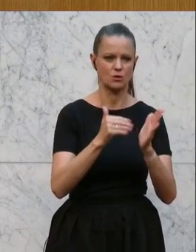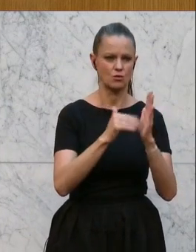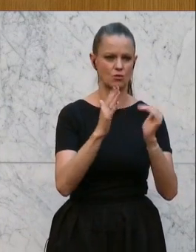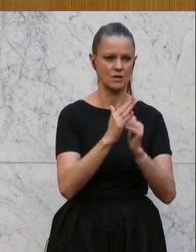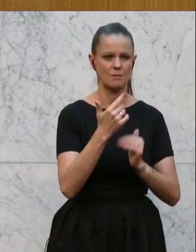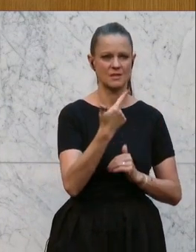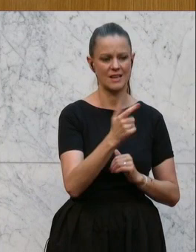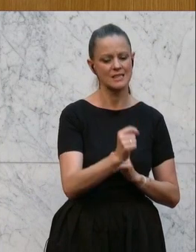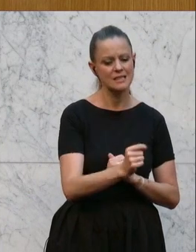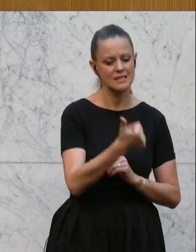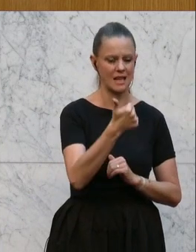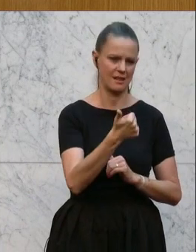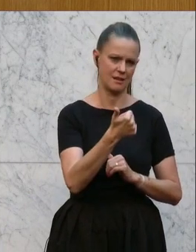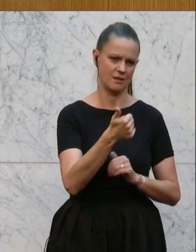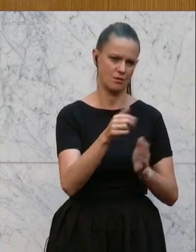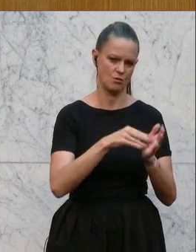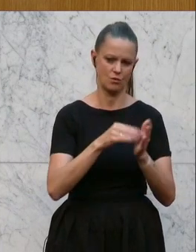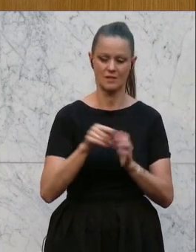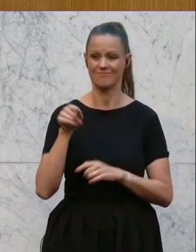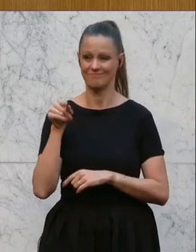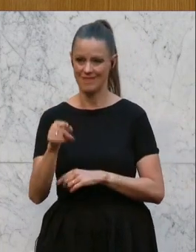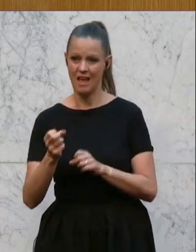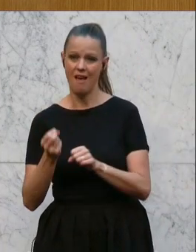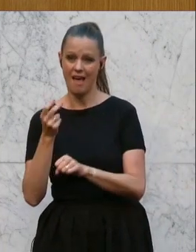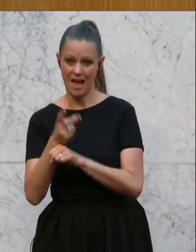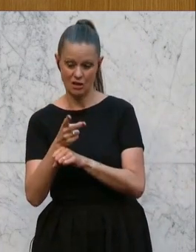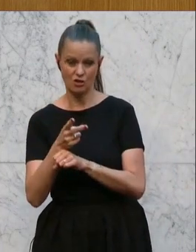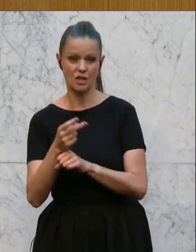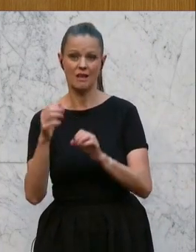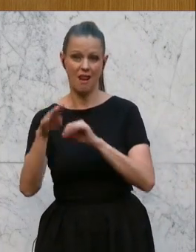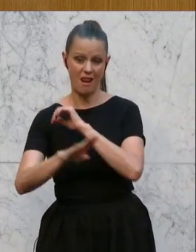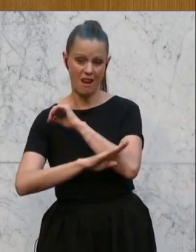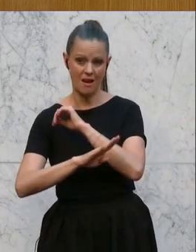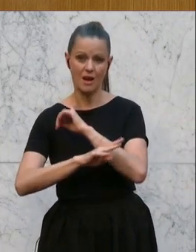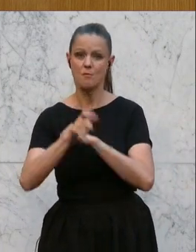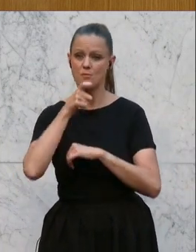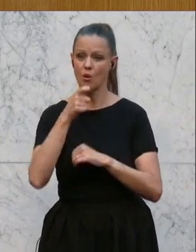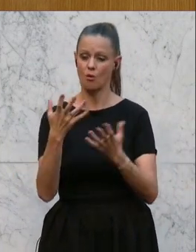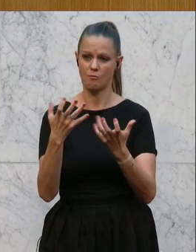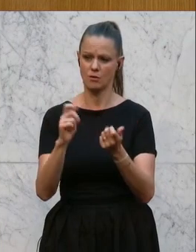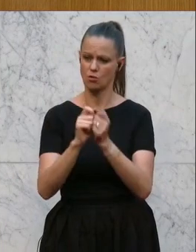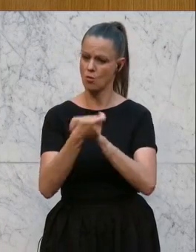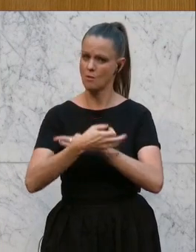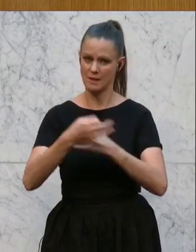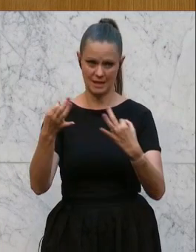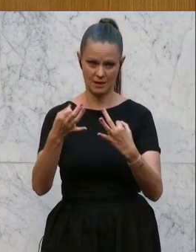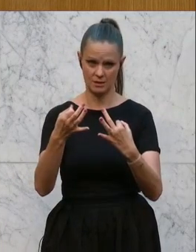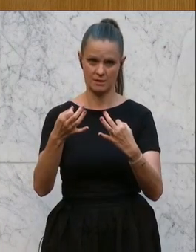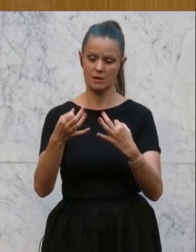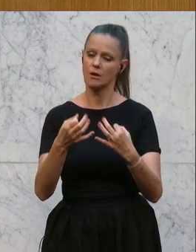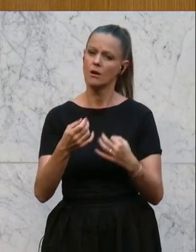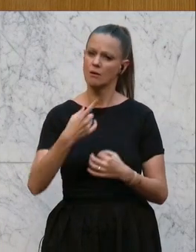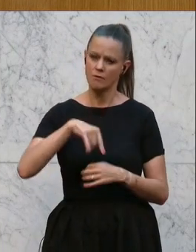Am ersten Modell, also Einstieg mit Lehre und Berufspraxis, hat sich nichts geändert. Wir haben hier auch natürlich das größte